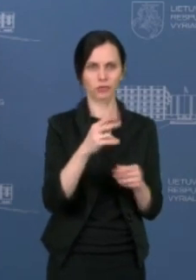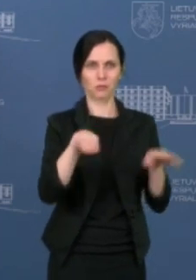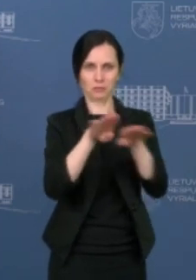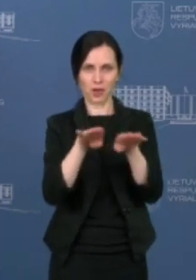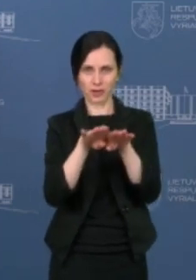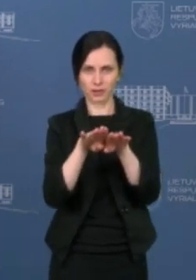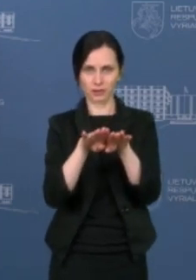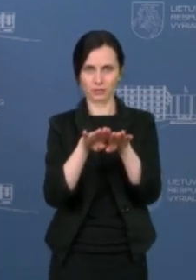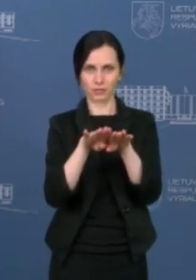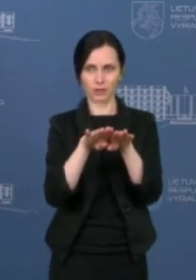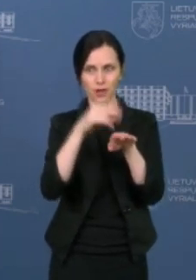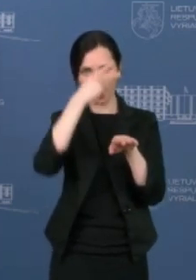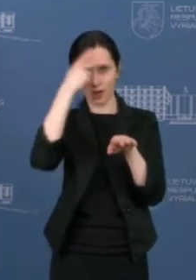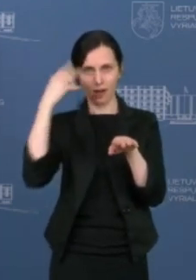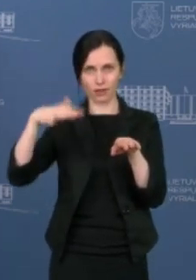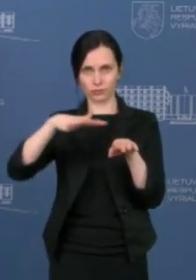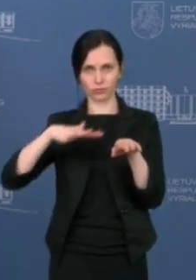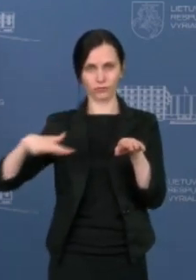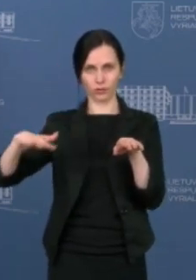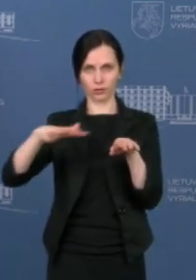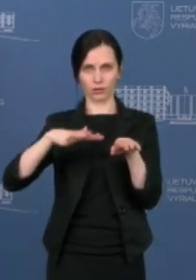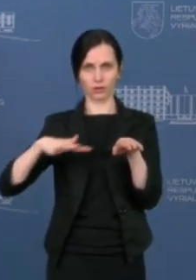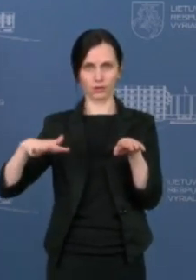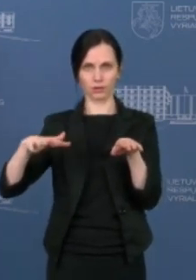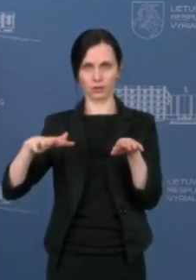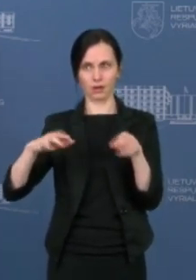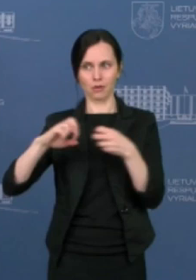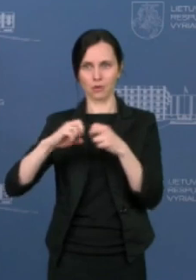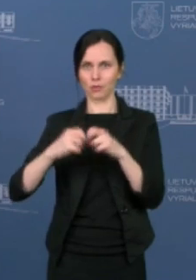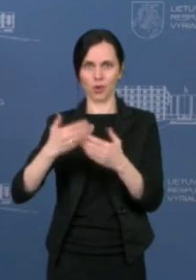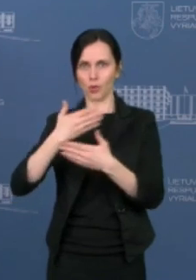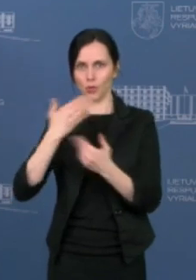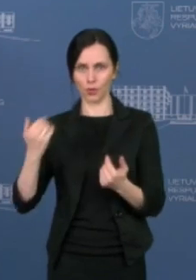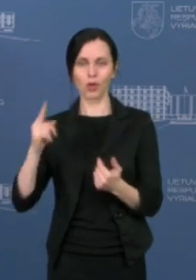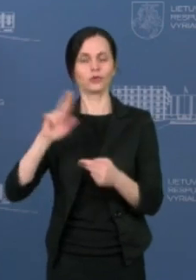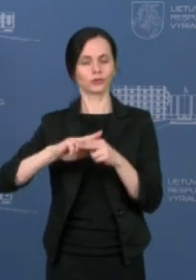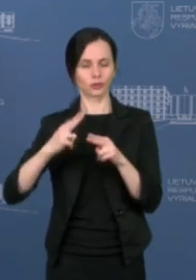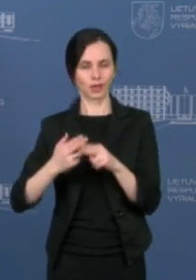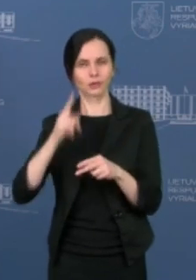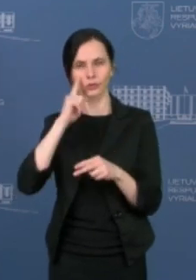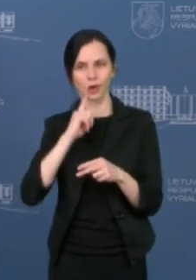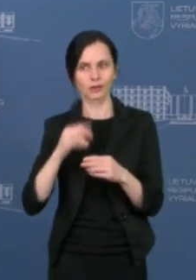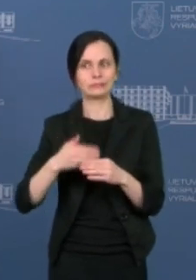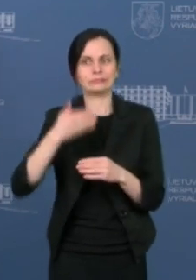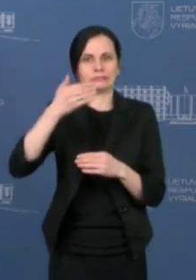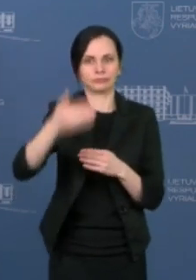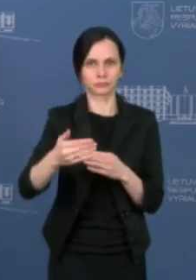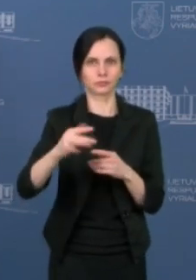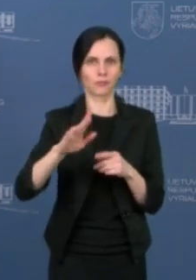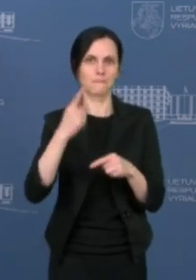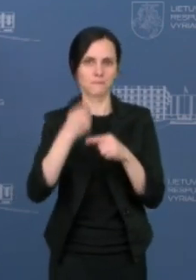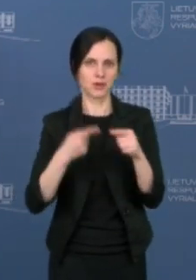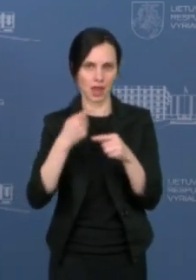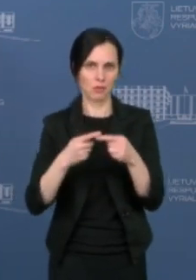Lietuvoje mes bent jau šią akimį ir kad tos problemos neturime, užtat norime labai atsargiai žiūrėti į priemonių